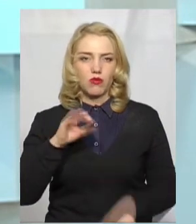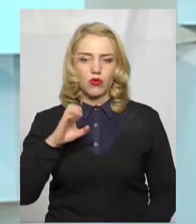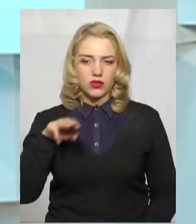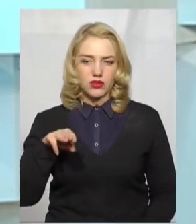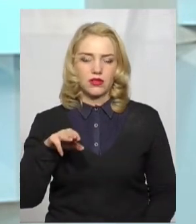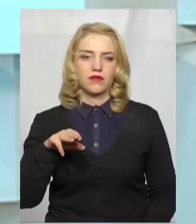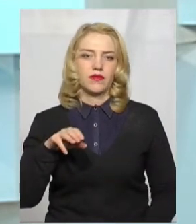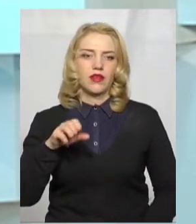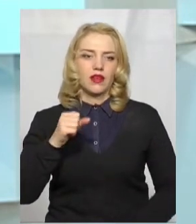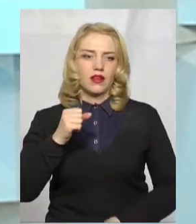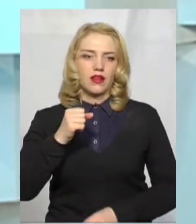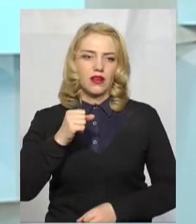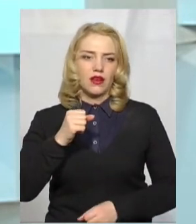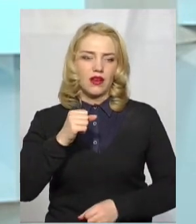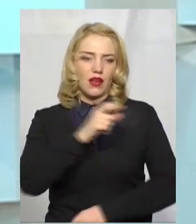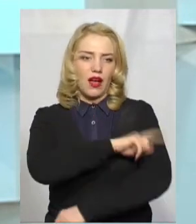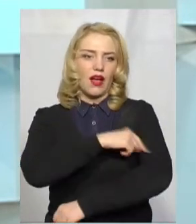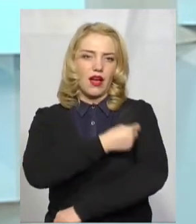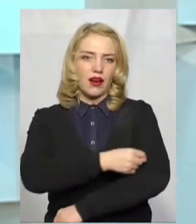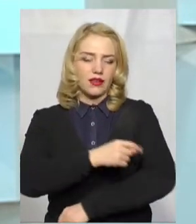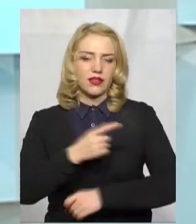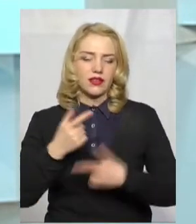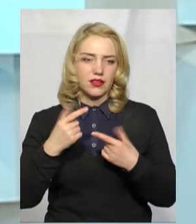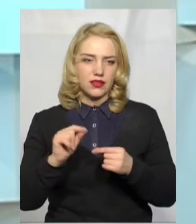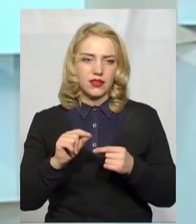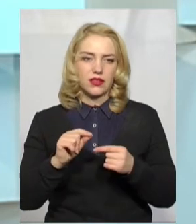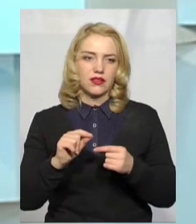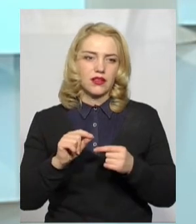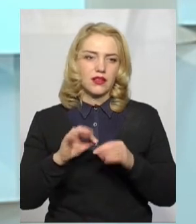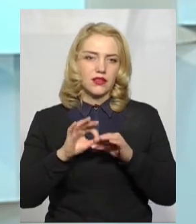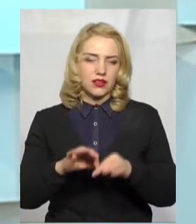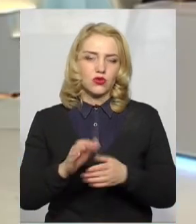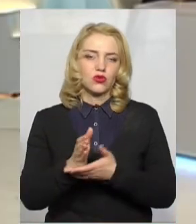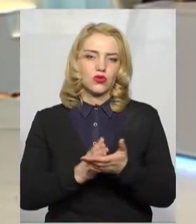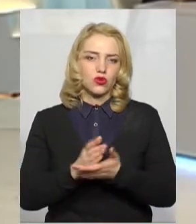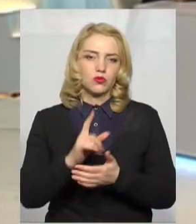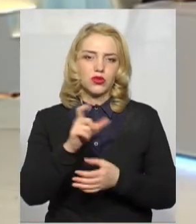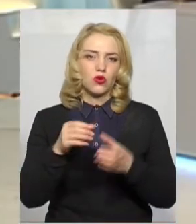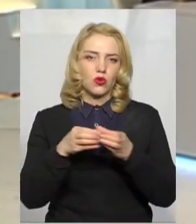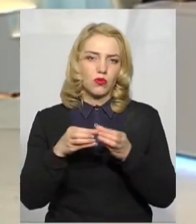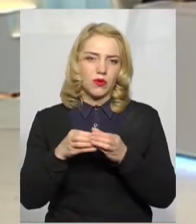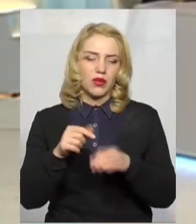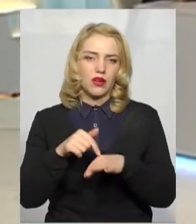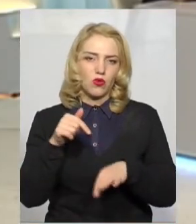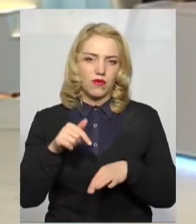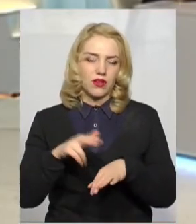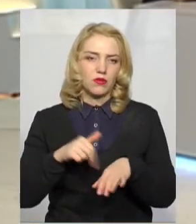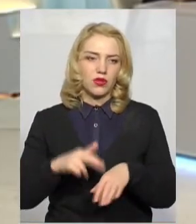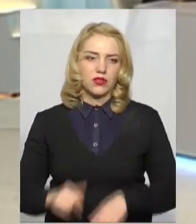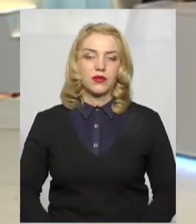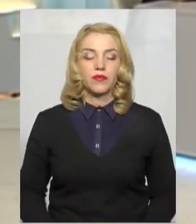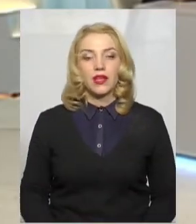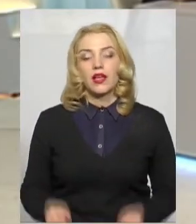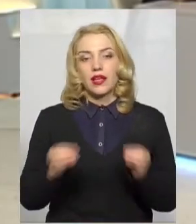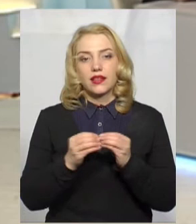карантинних, де несуть службу разом з групами реагування патрульної поліції. От ми почули, що Максим каже, у 10 днів